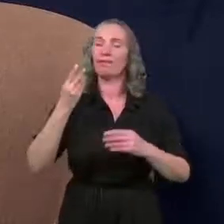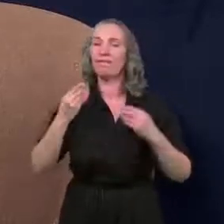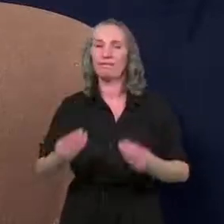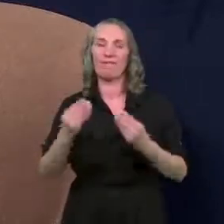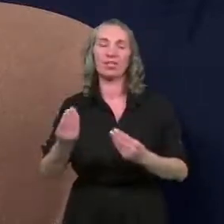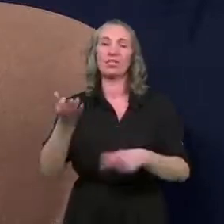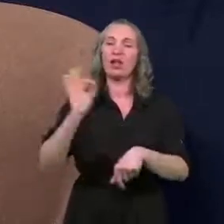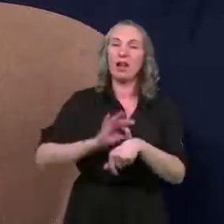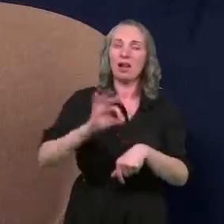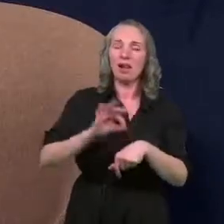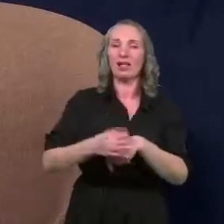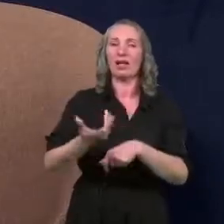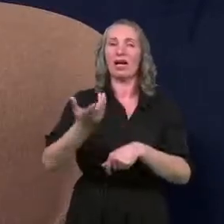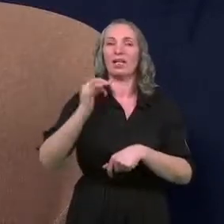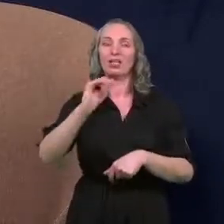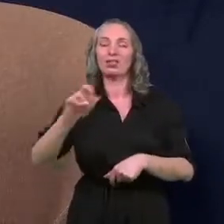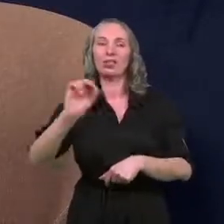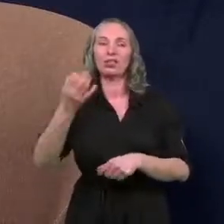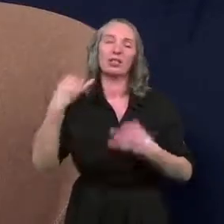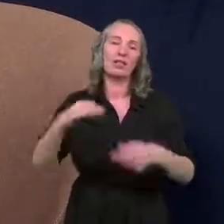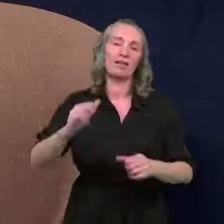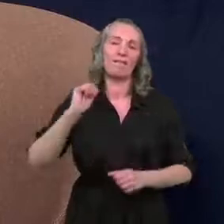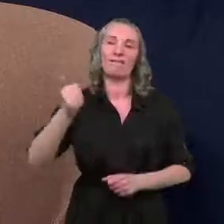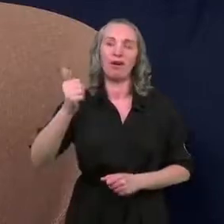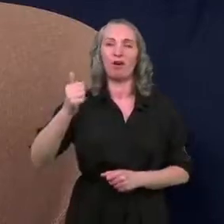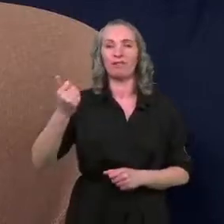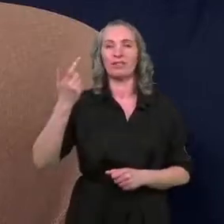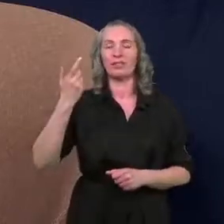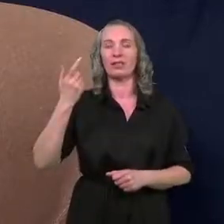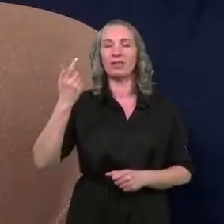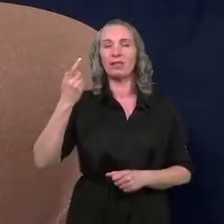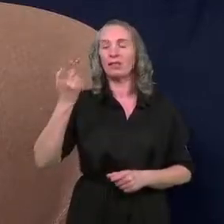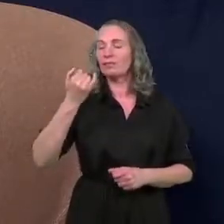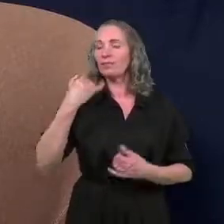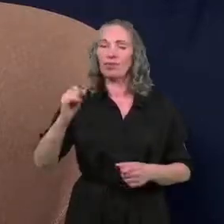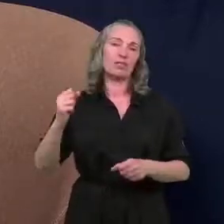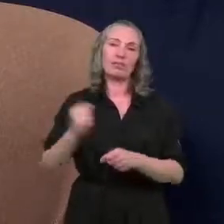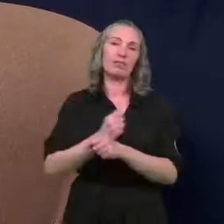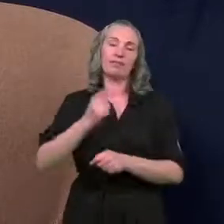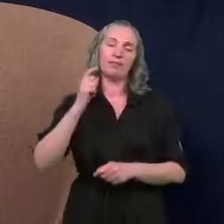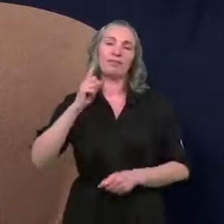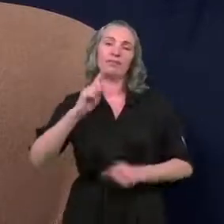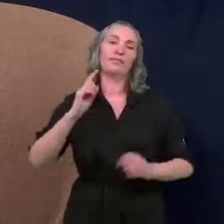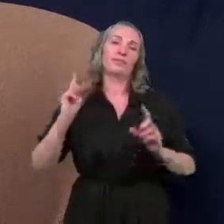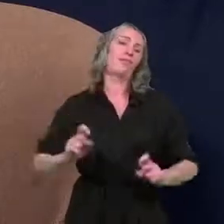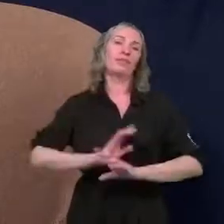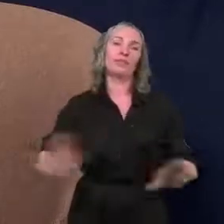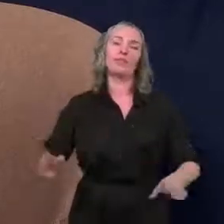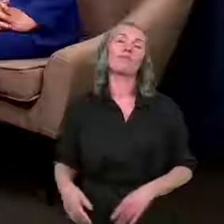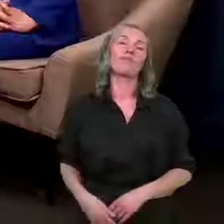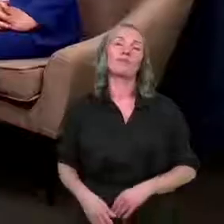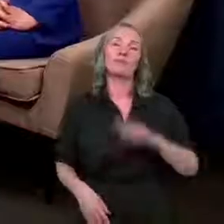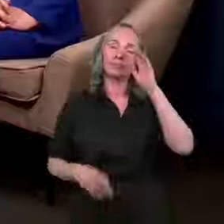lekarzy, inżynierów, innych specjalistów, naukowców. To już jest takie upoważnienie, to już jest fakt. To się stało.